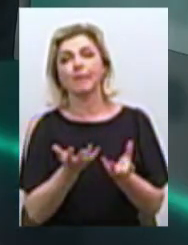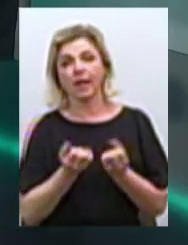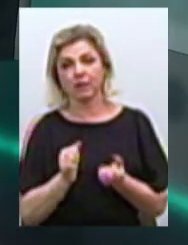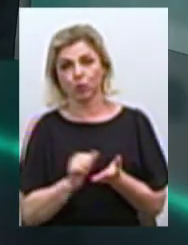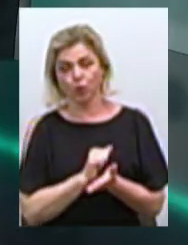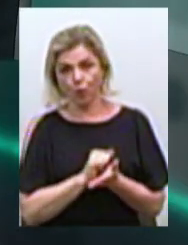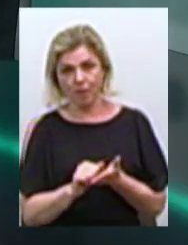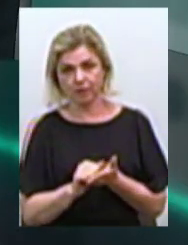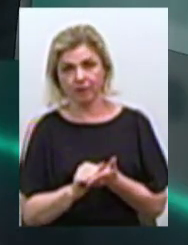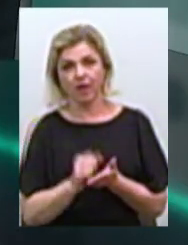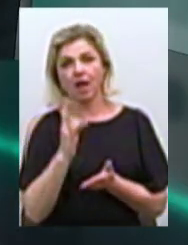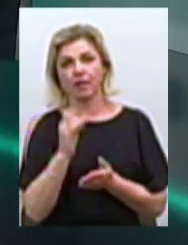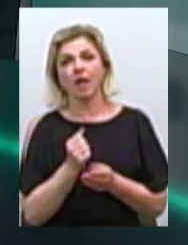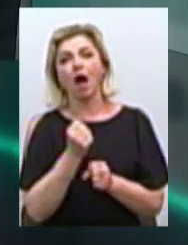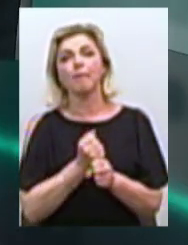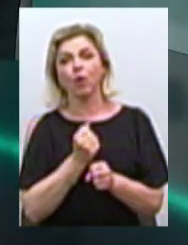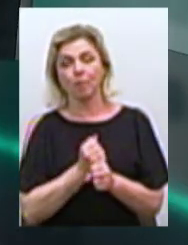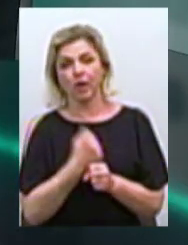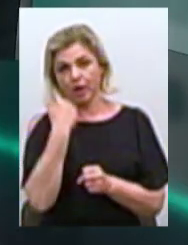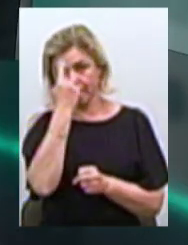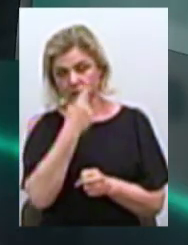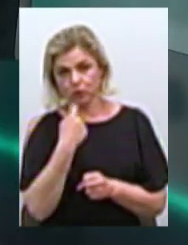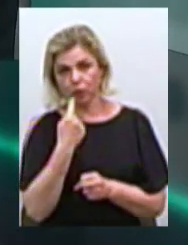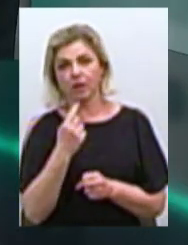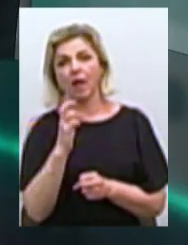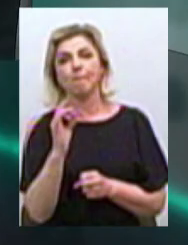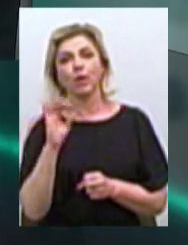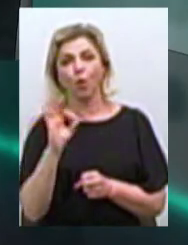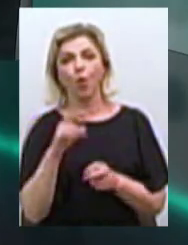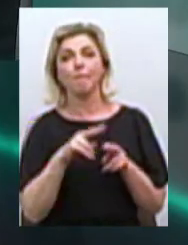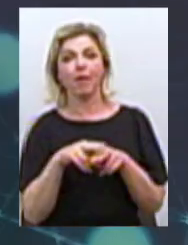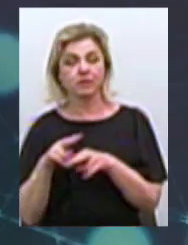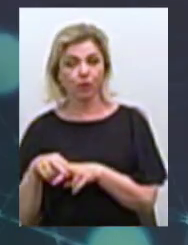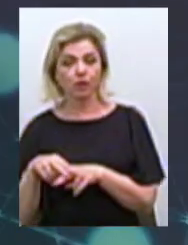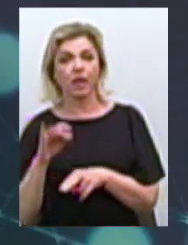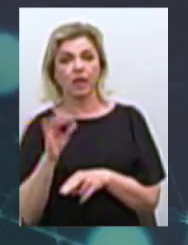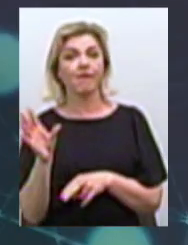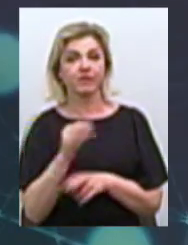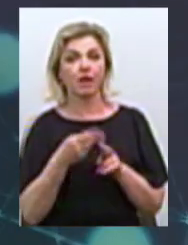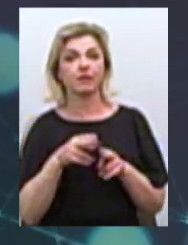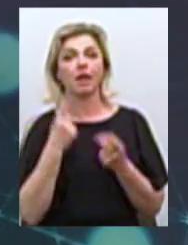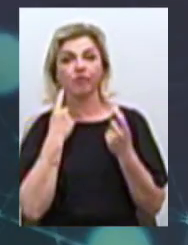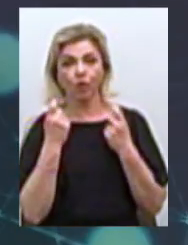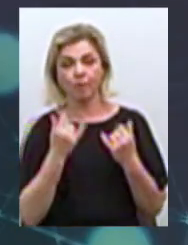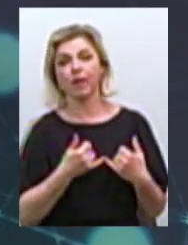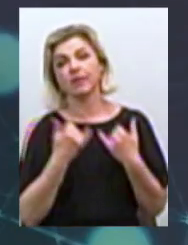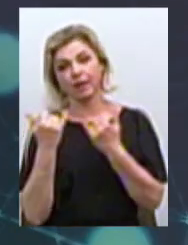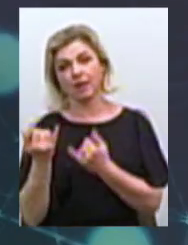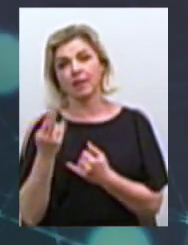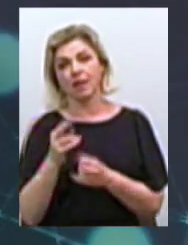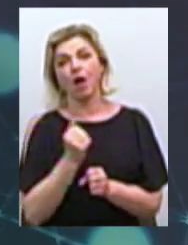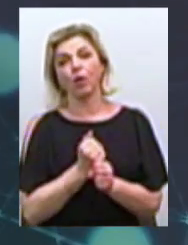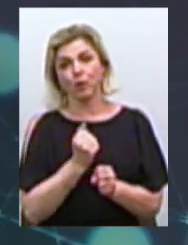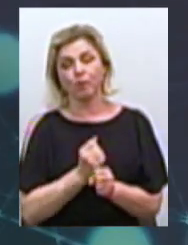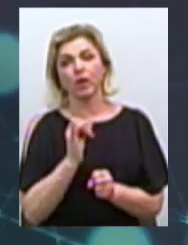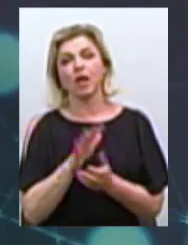документів, на обробку персональних біометричних даних. І вся ця інформація надається для обробки і